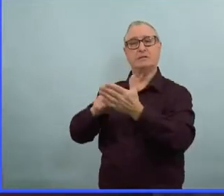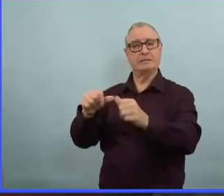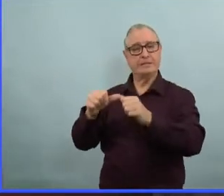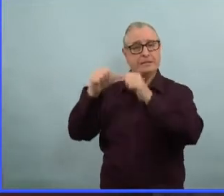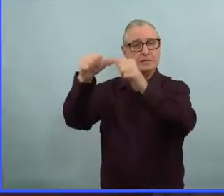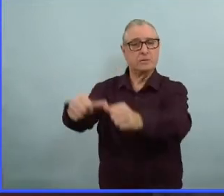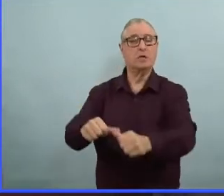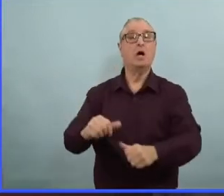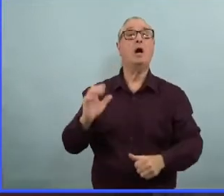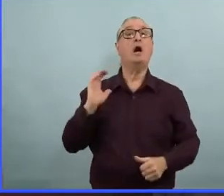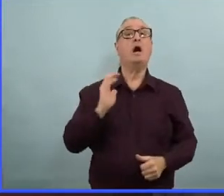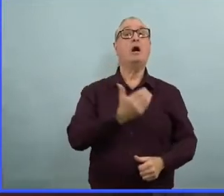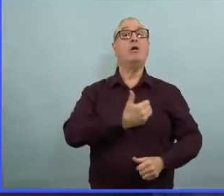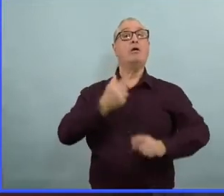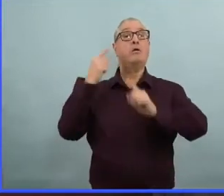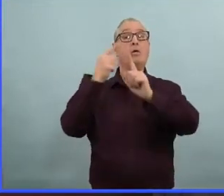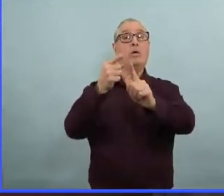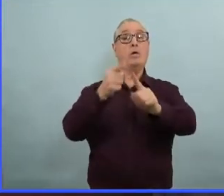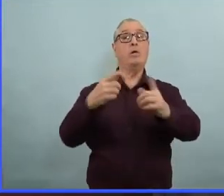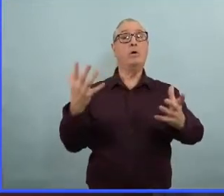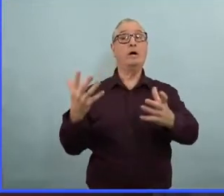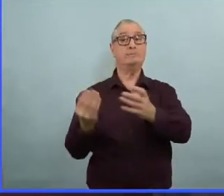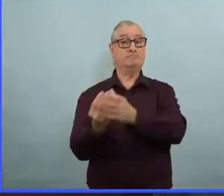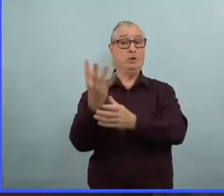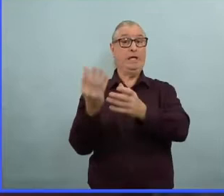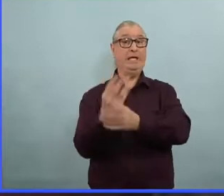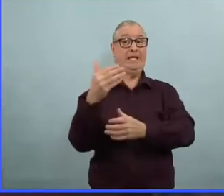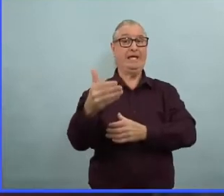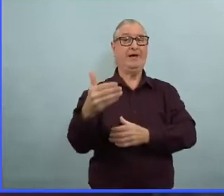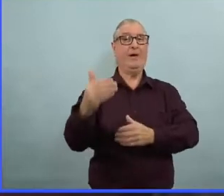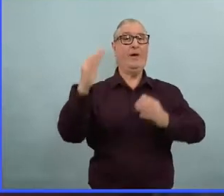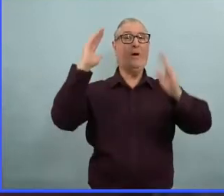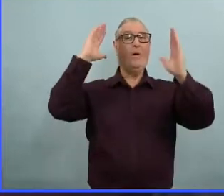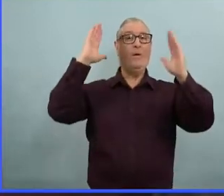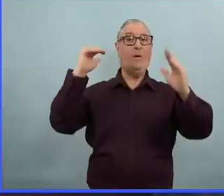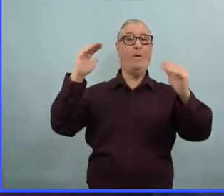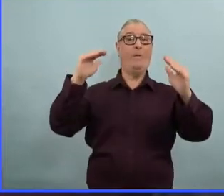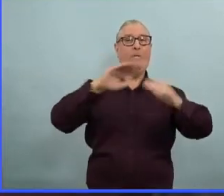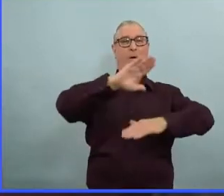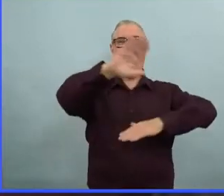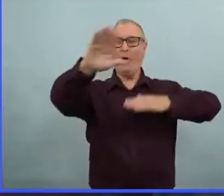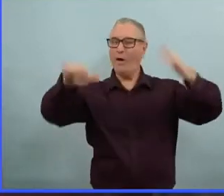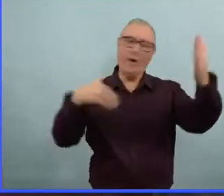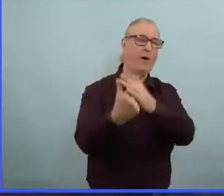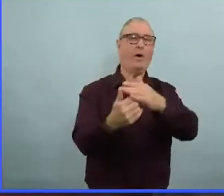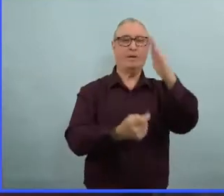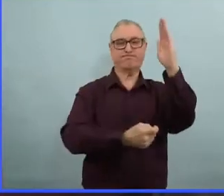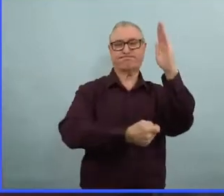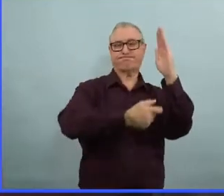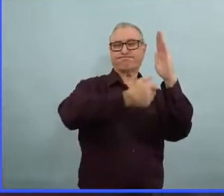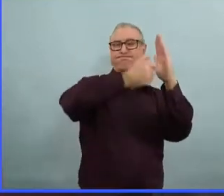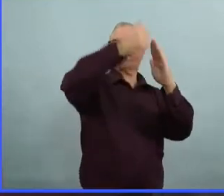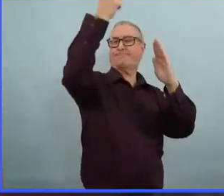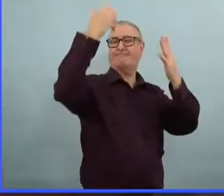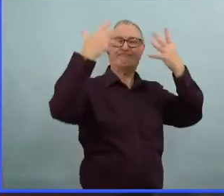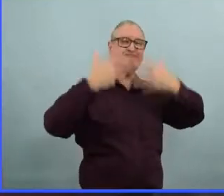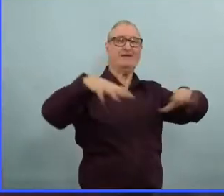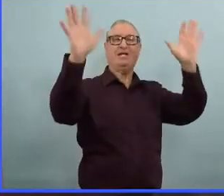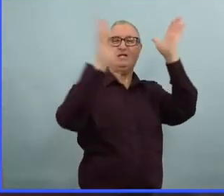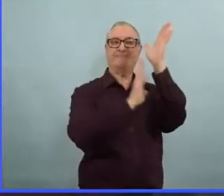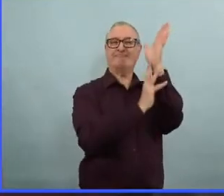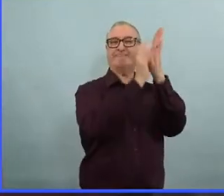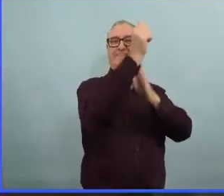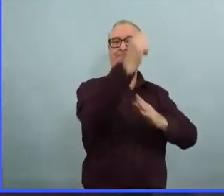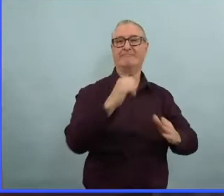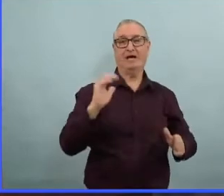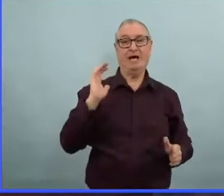capacités. Nous espérons que nous allons pouvoir, finalement, à un moment, passer à des recommandations au lieu d'avoir